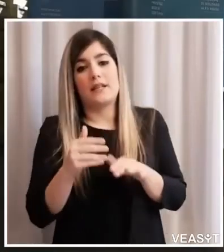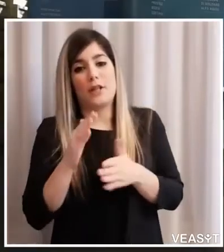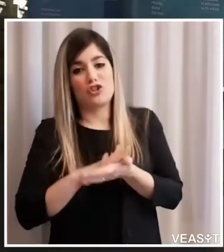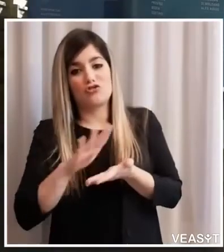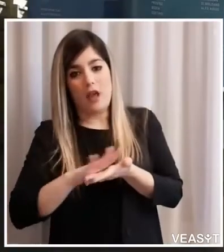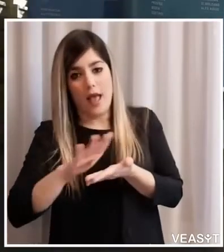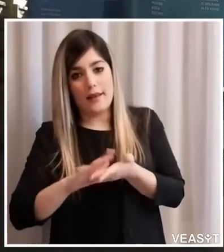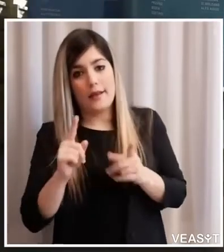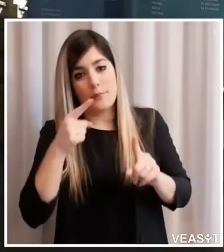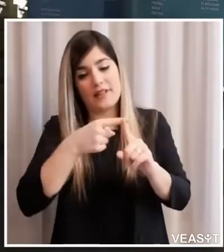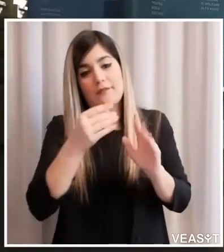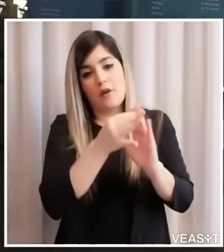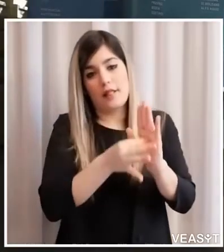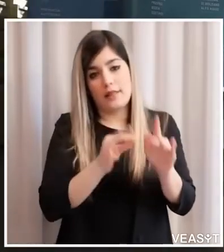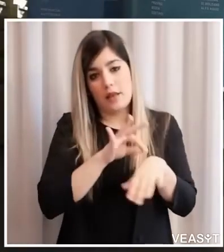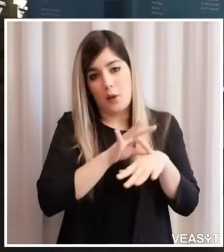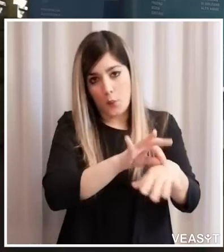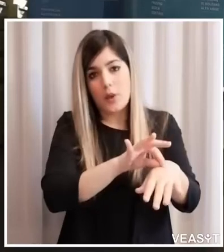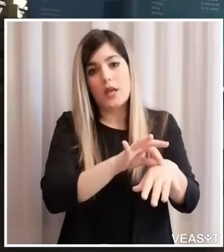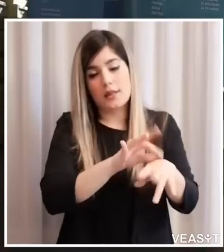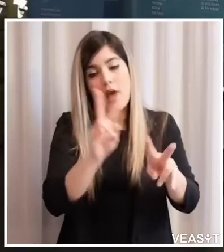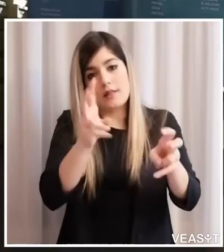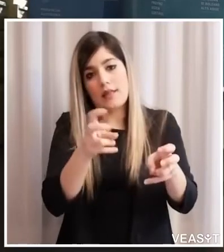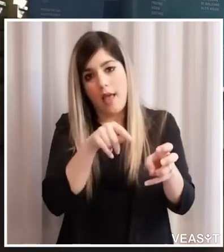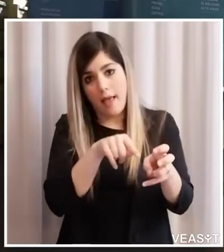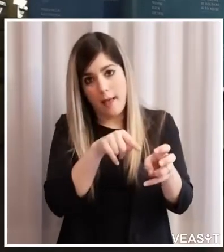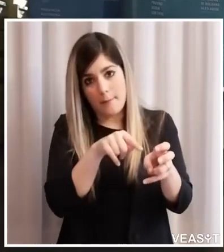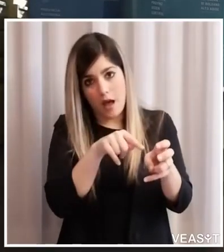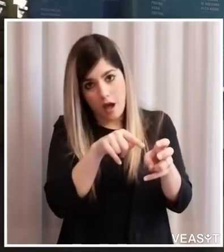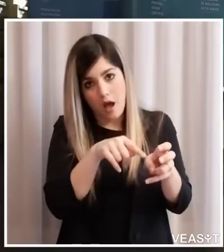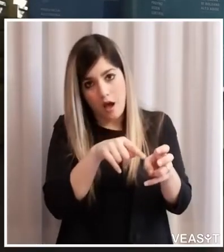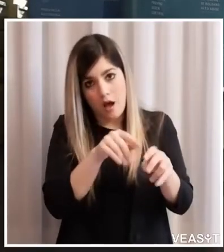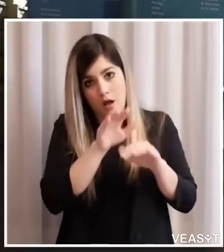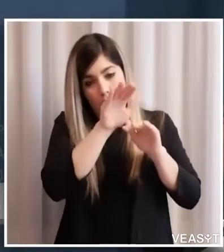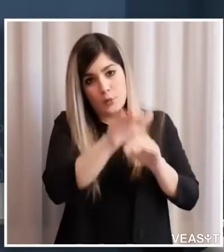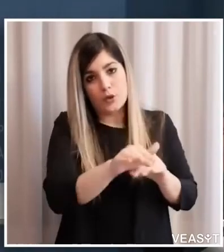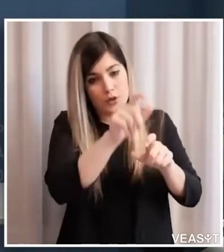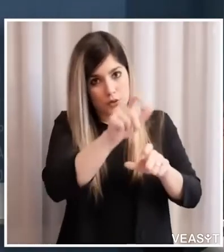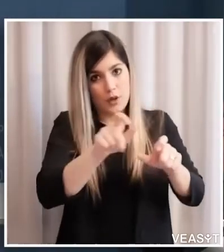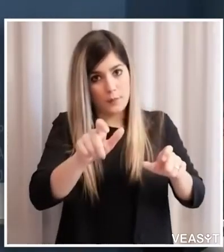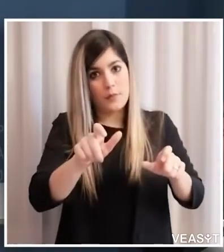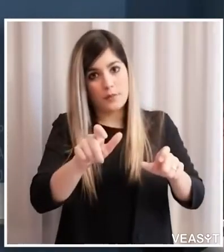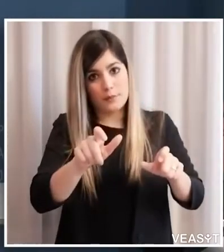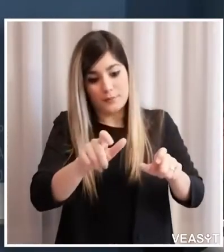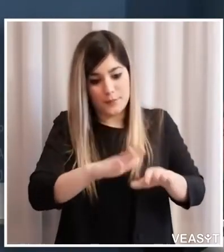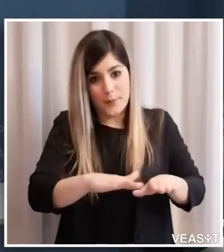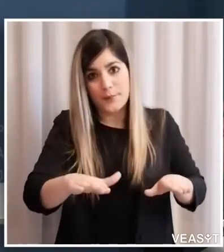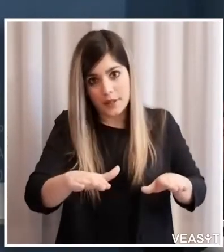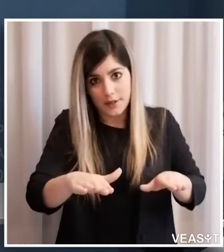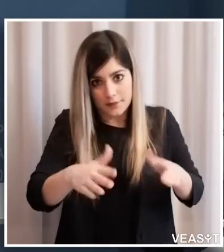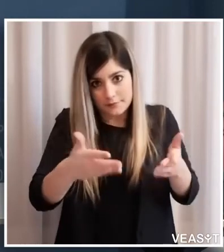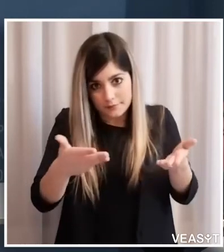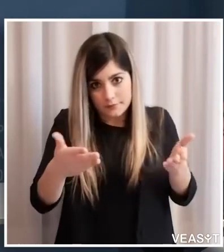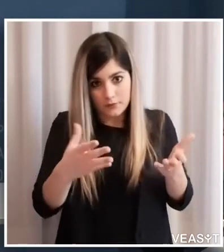le linee guida riguardanti soprattutto la protezione di coloro che ci i bambini poi che ci stanno in questi gruppi ma